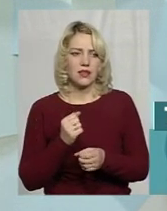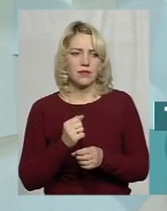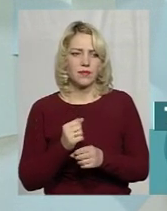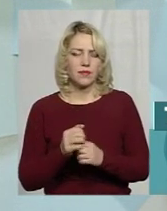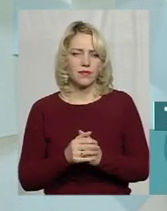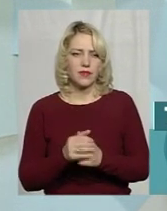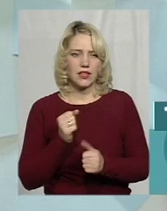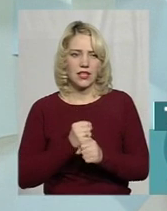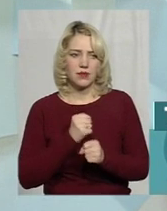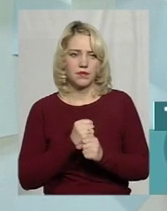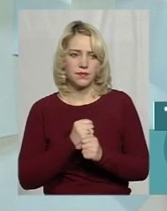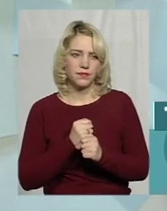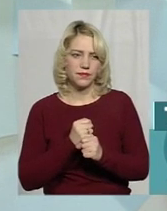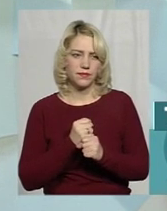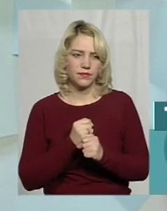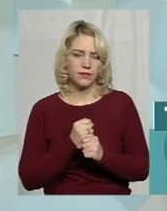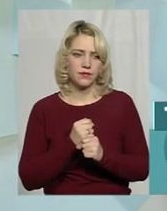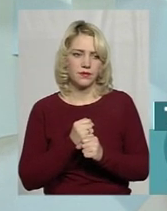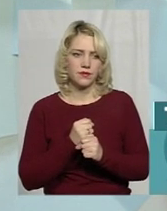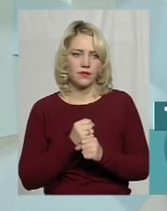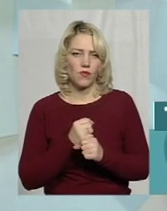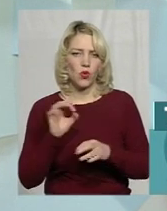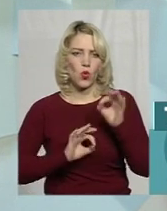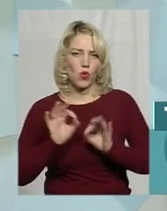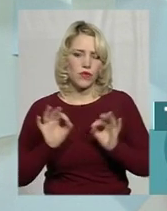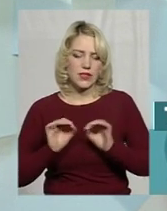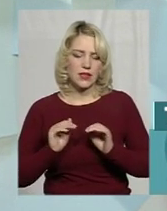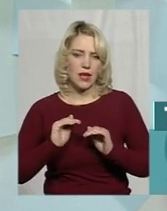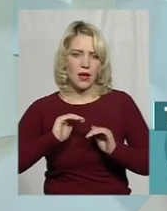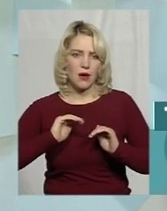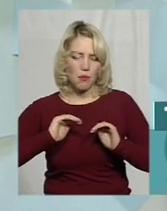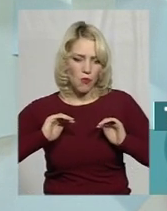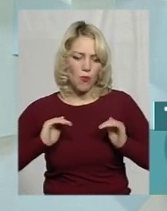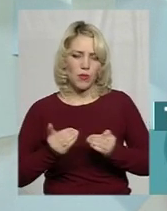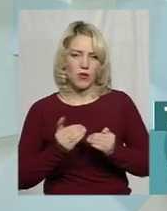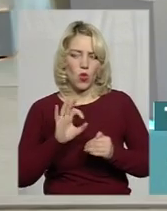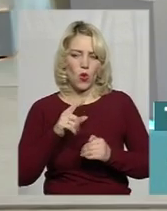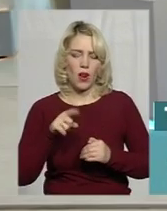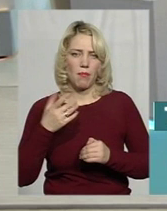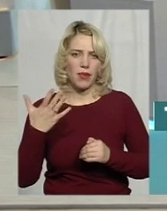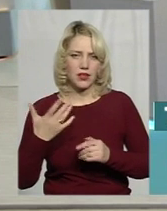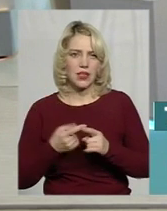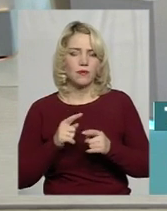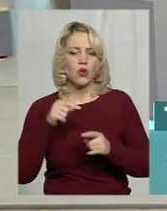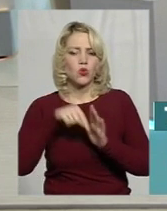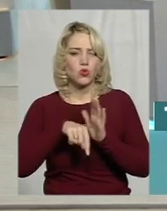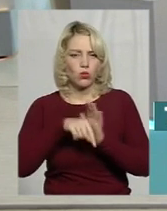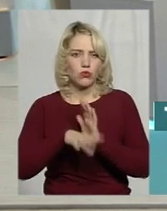податок діє, скажімо так, діє коефіцієнт понижучий 0,5. Тобто половина акциза